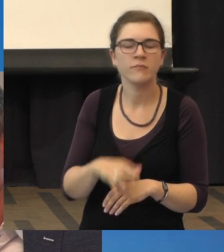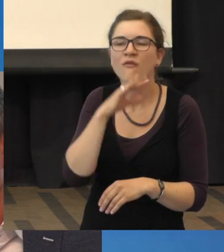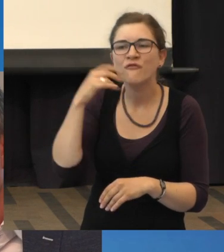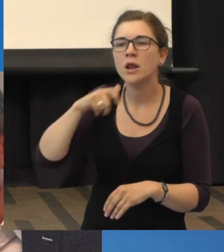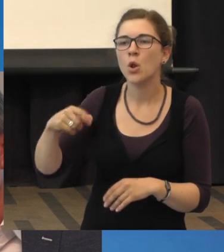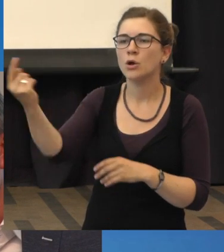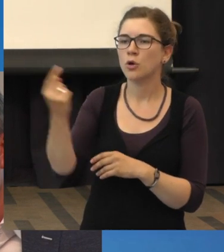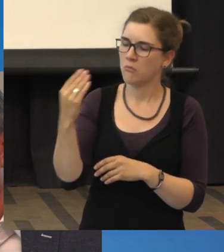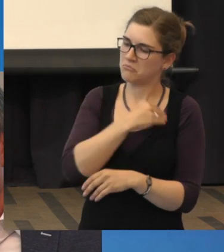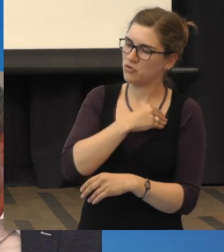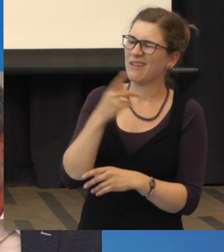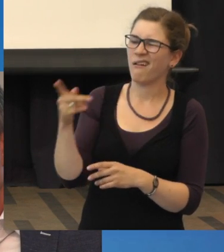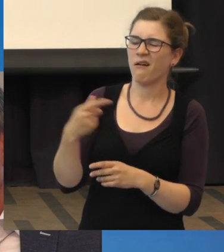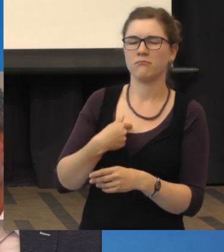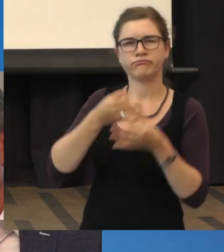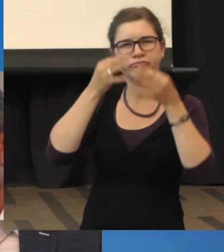Das ist das Häufigste.